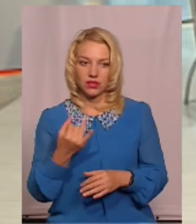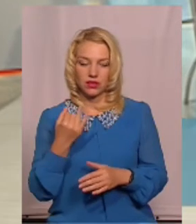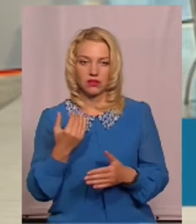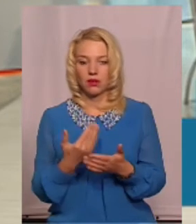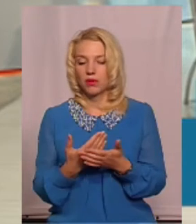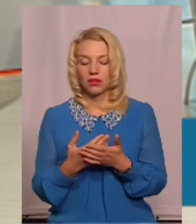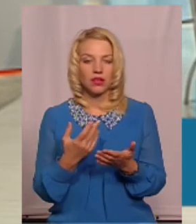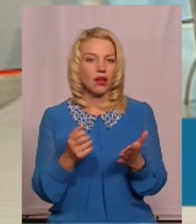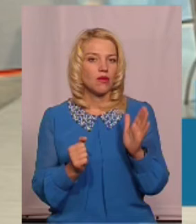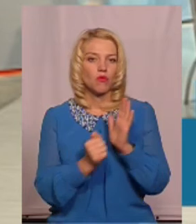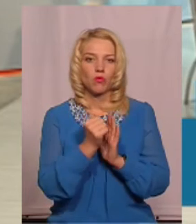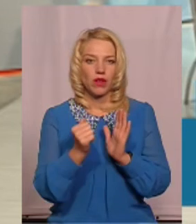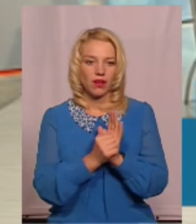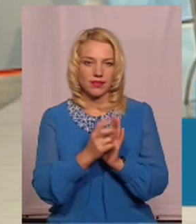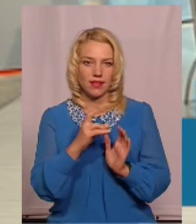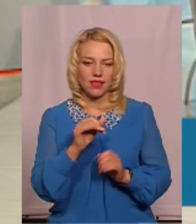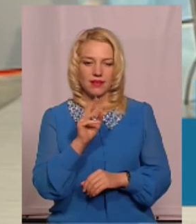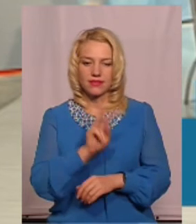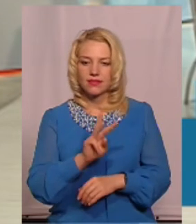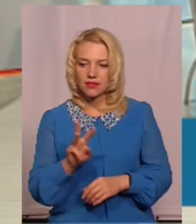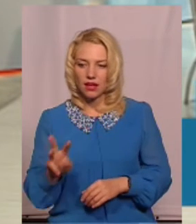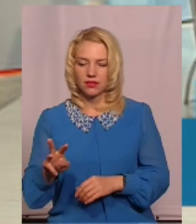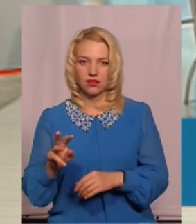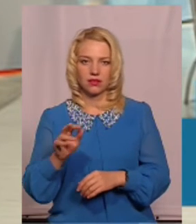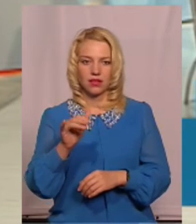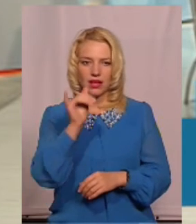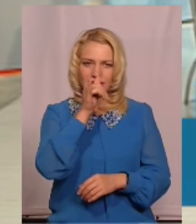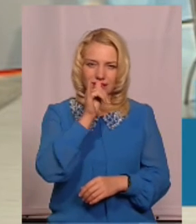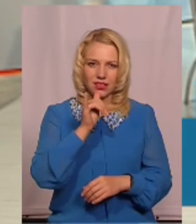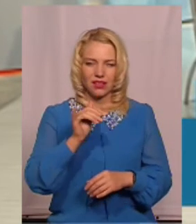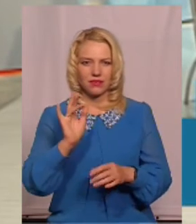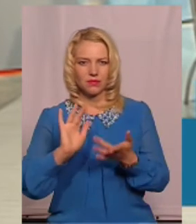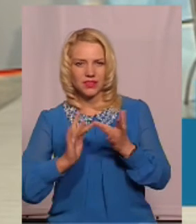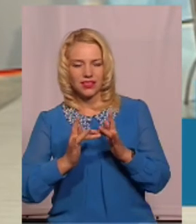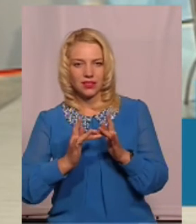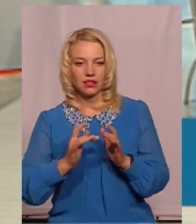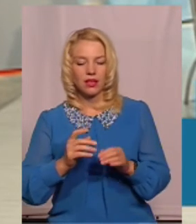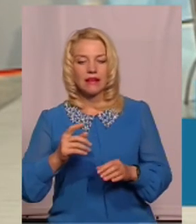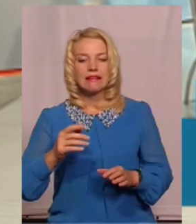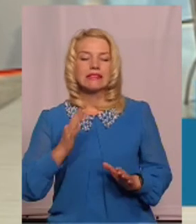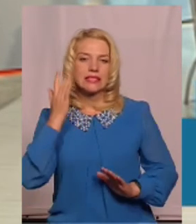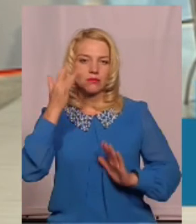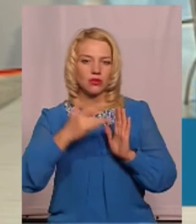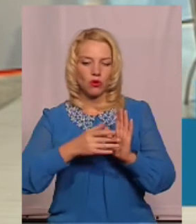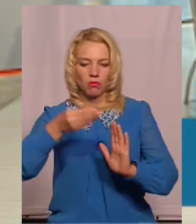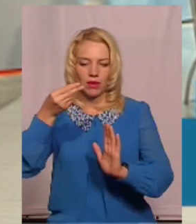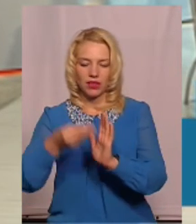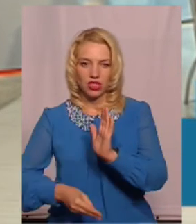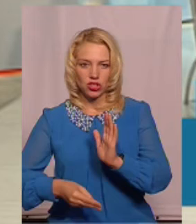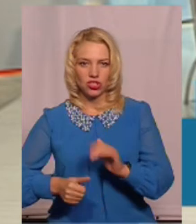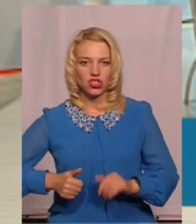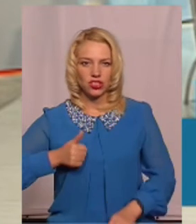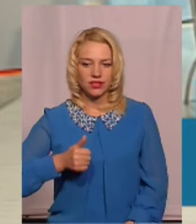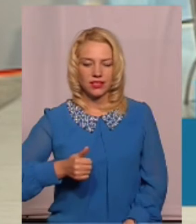навіть просто для публікації на сайтах, у соціальних мережах з метою приниження честі і гідності даної